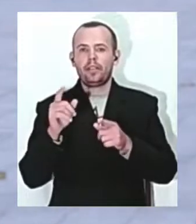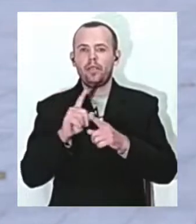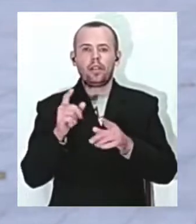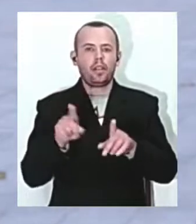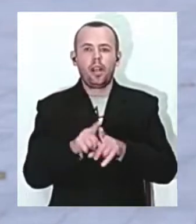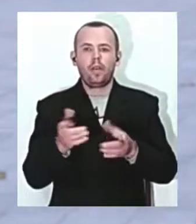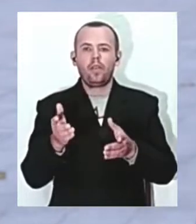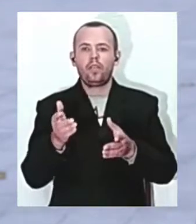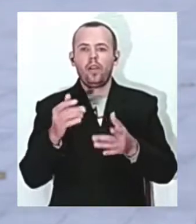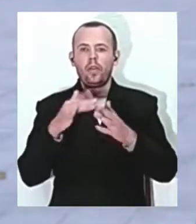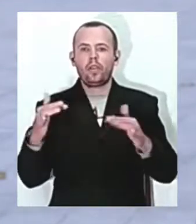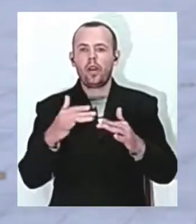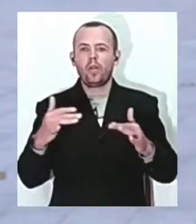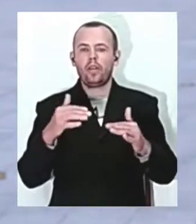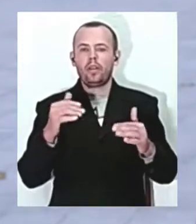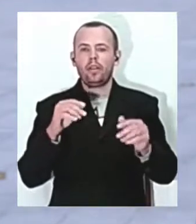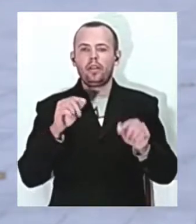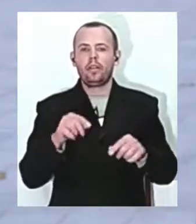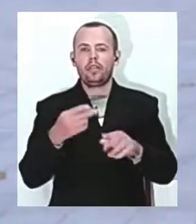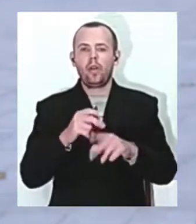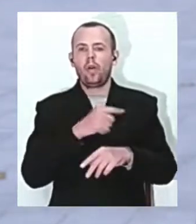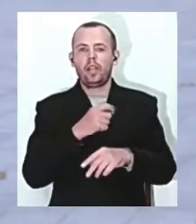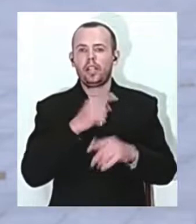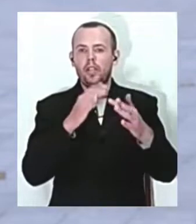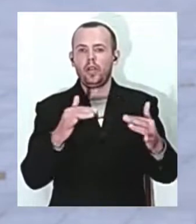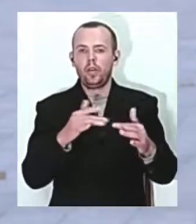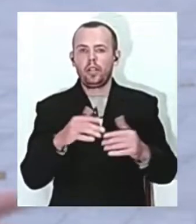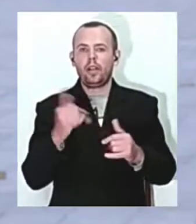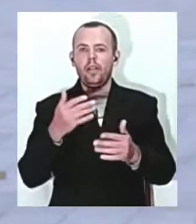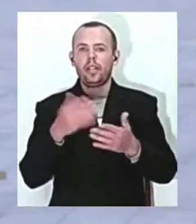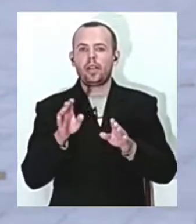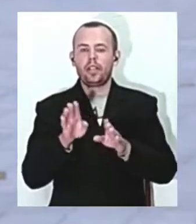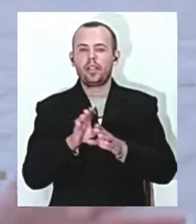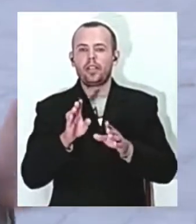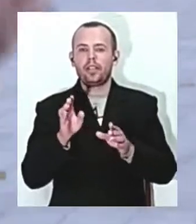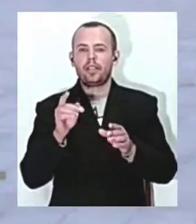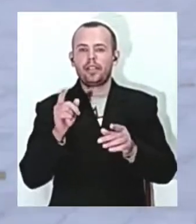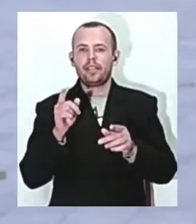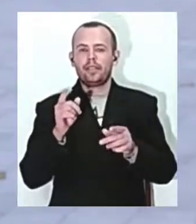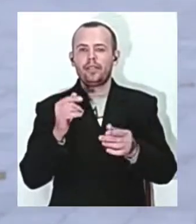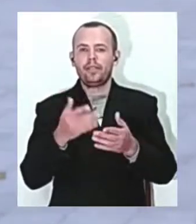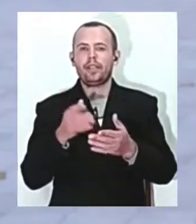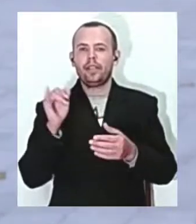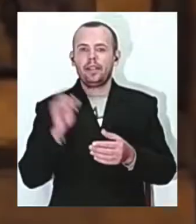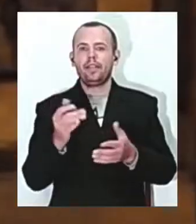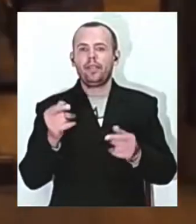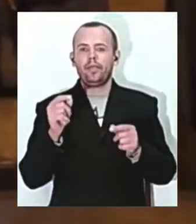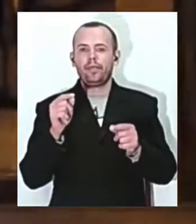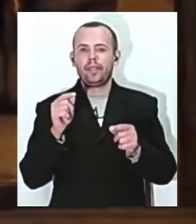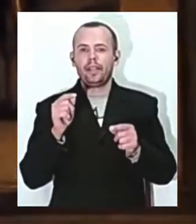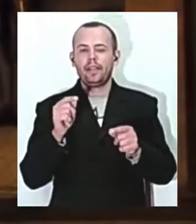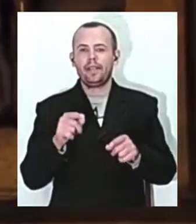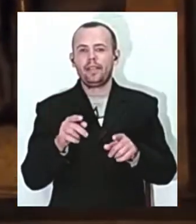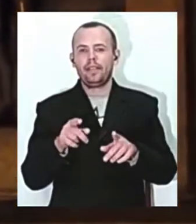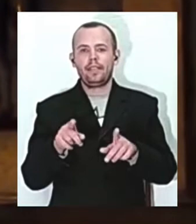йолку. Тільки це одеська була йолка. І от такий також, як скелет. І Губський такий, ось стоїть біля дюка, такий каже, там,